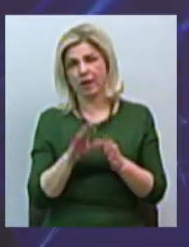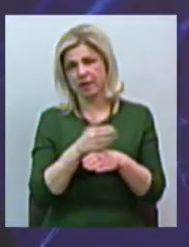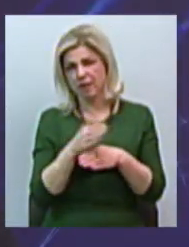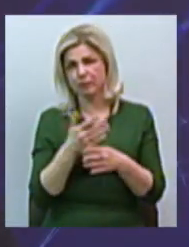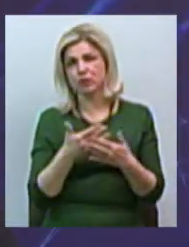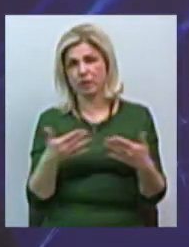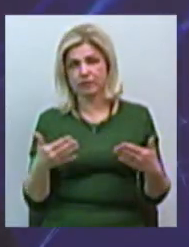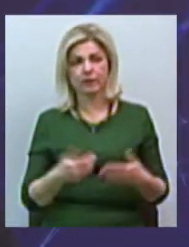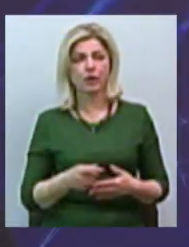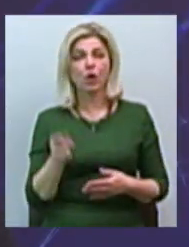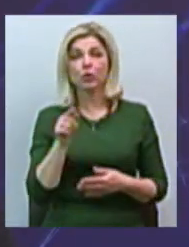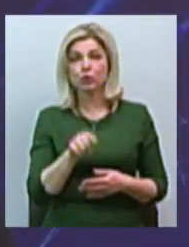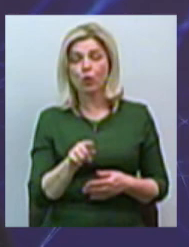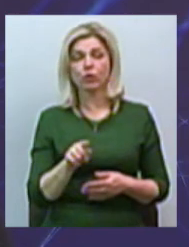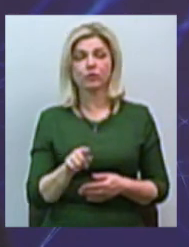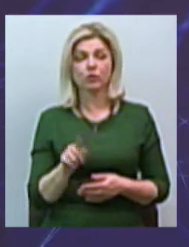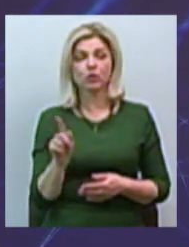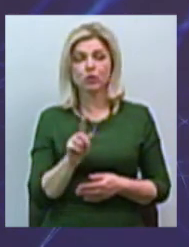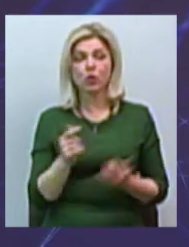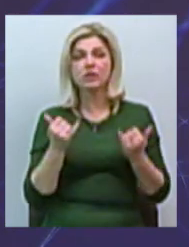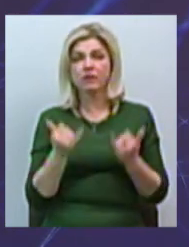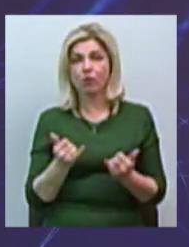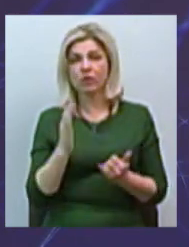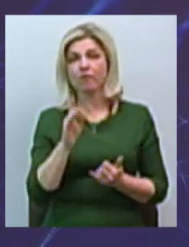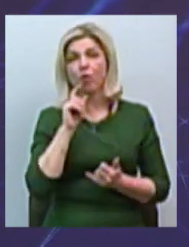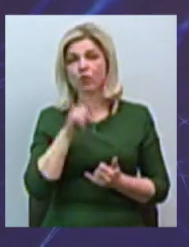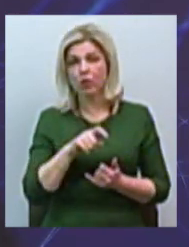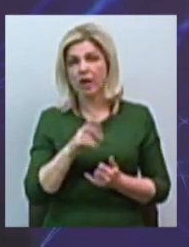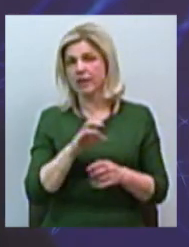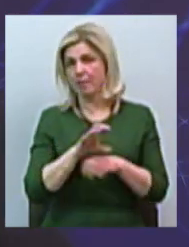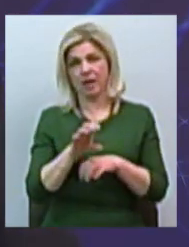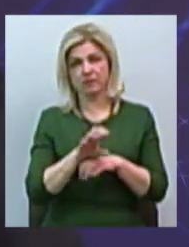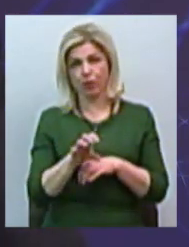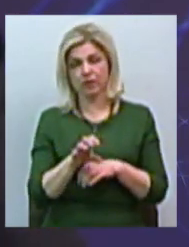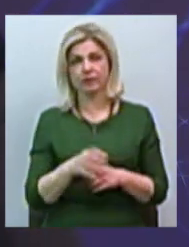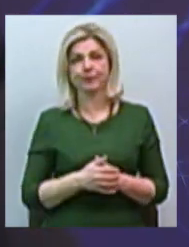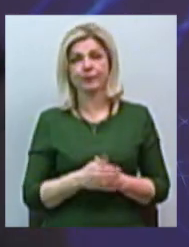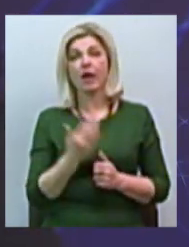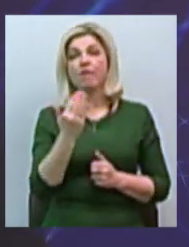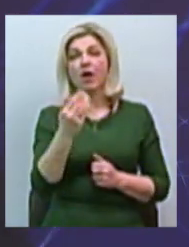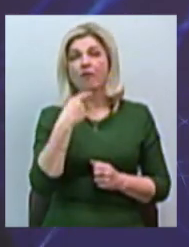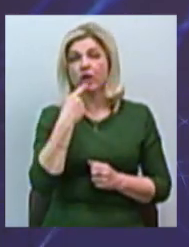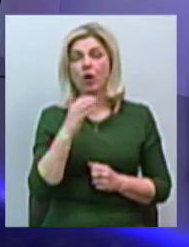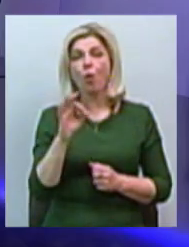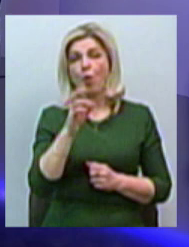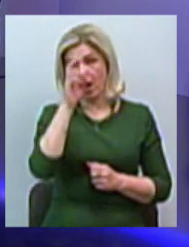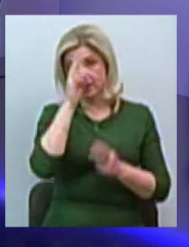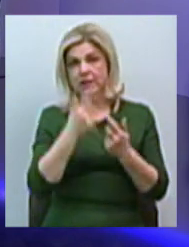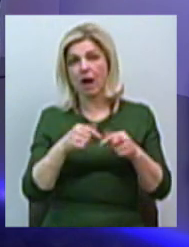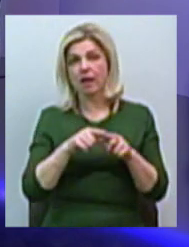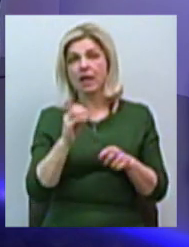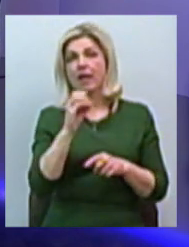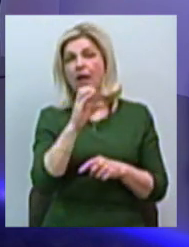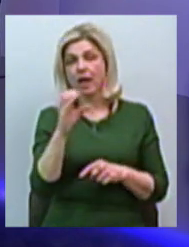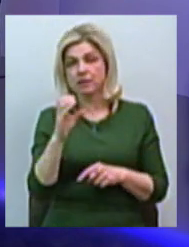Тобто те, що сьогодні в Україні не відбувається. Але ви говорите саме про країни ЄС. Ще у